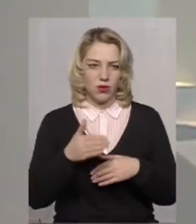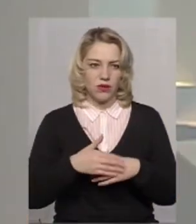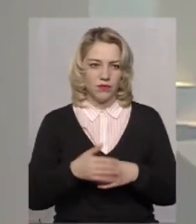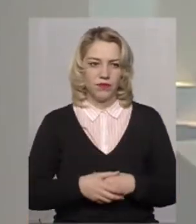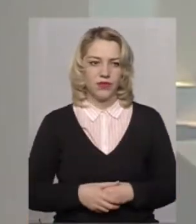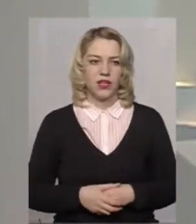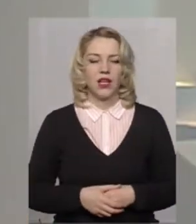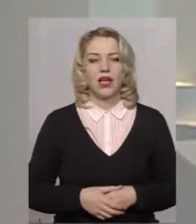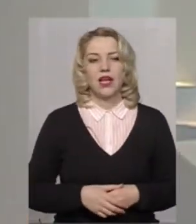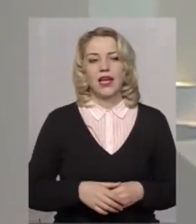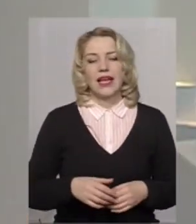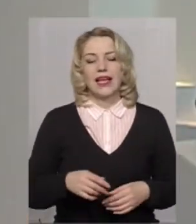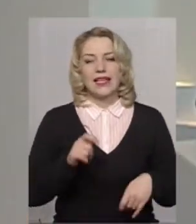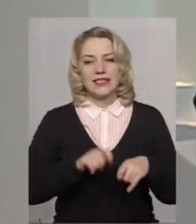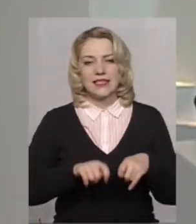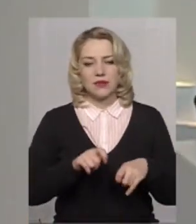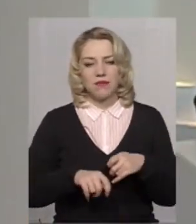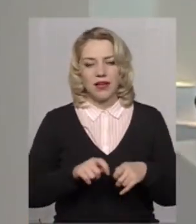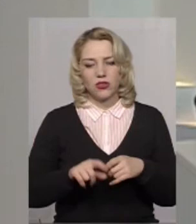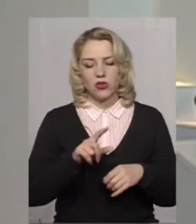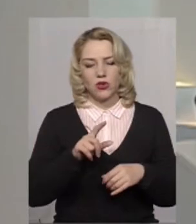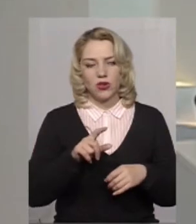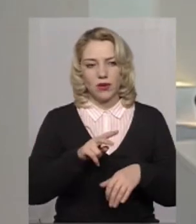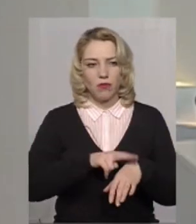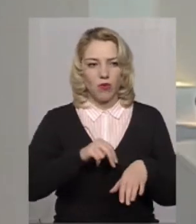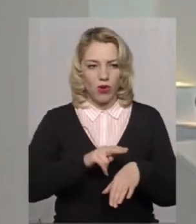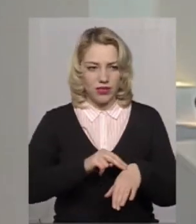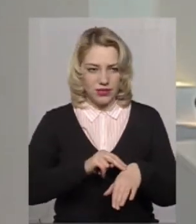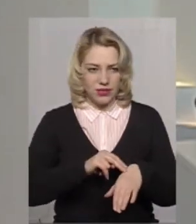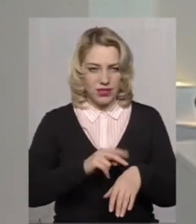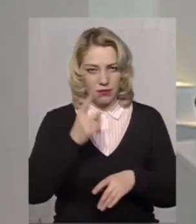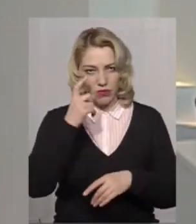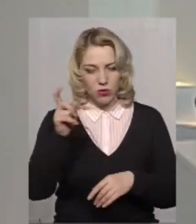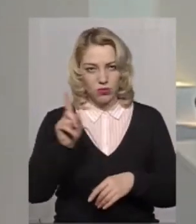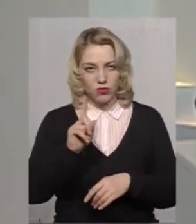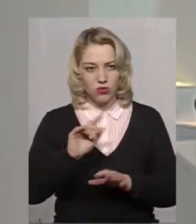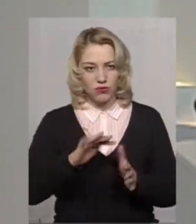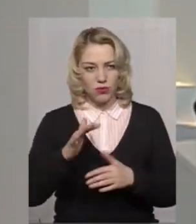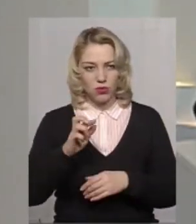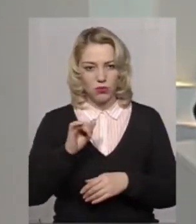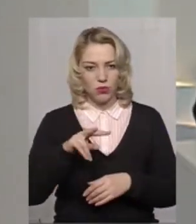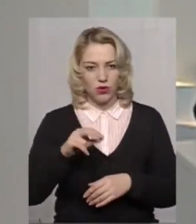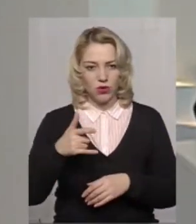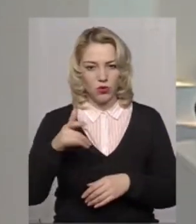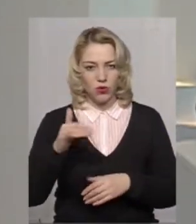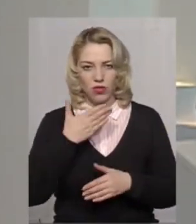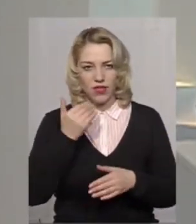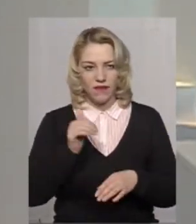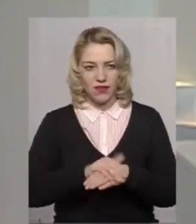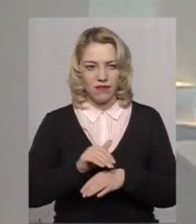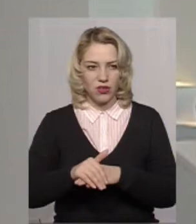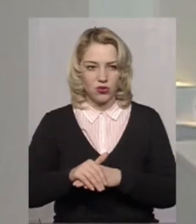Рижий, інспектор зі зв'язків з громадськістю управління патрульної поліції, повідомив, що випадків булінгу у Хмельницькому не